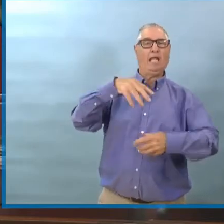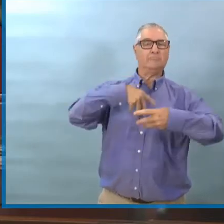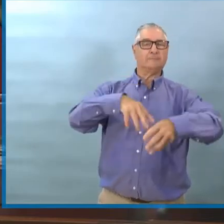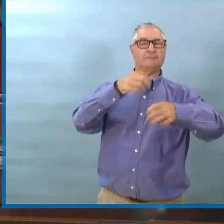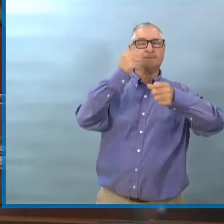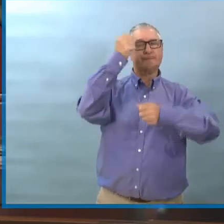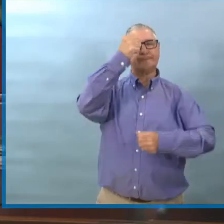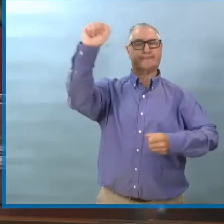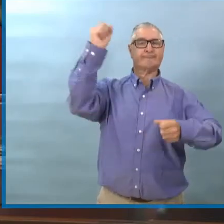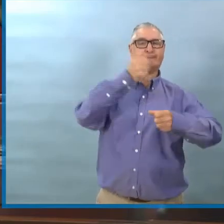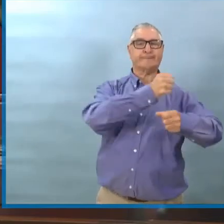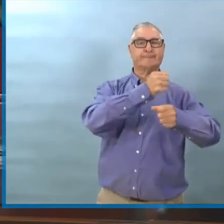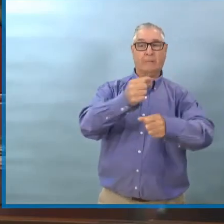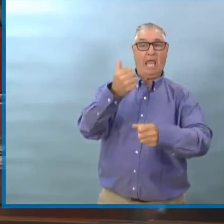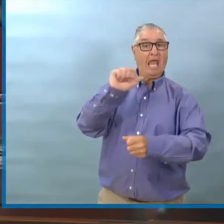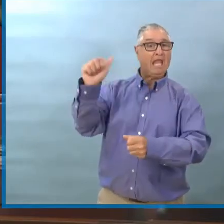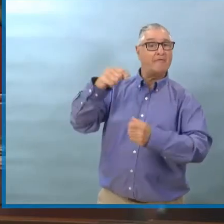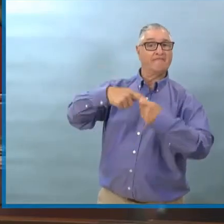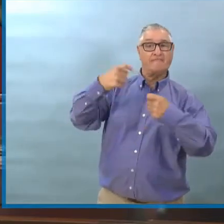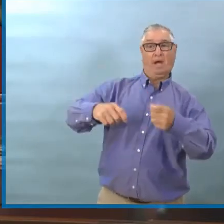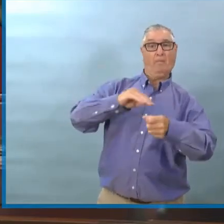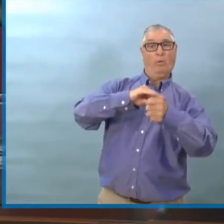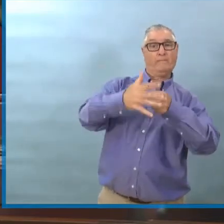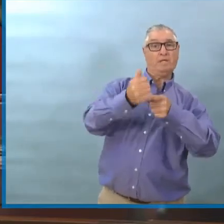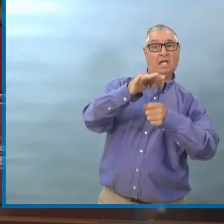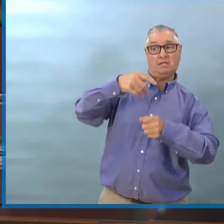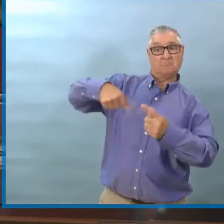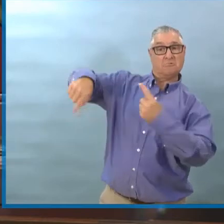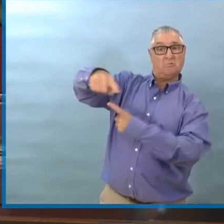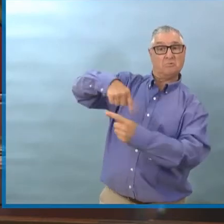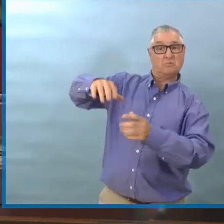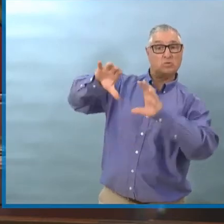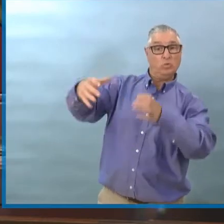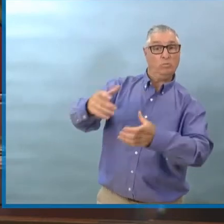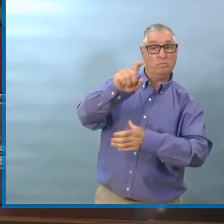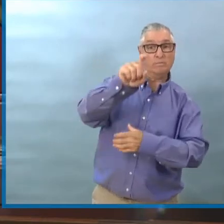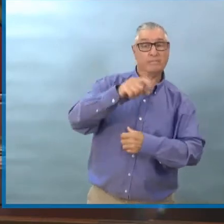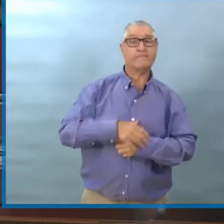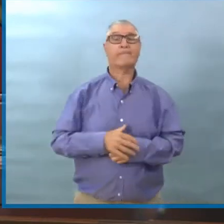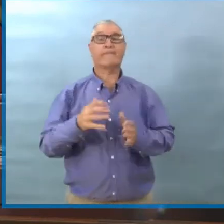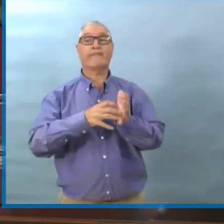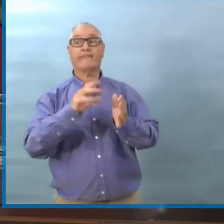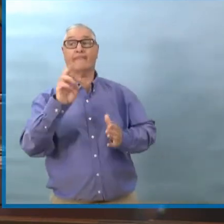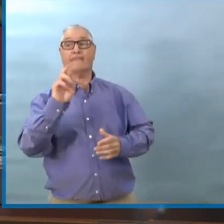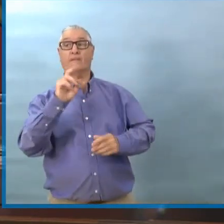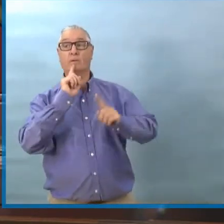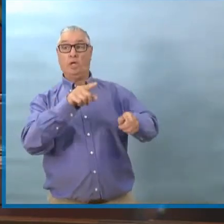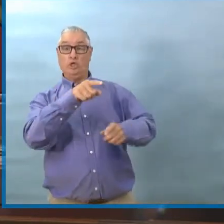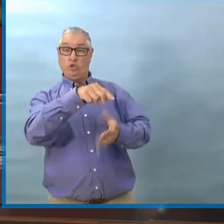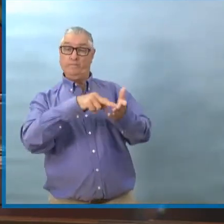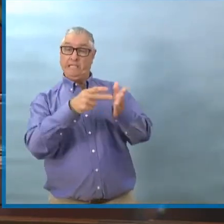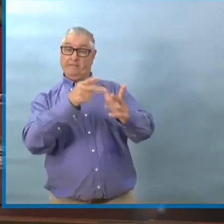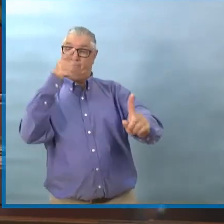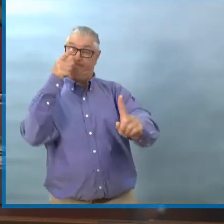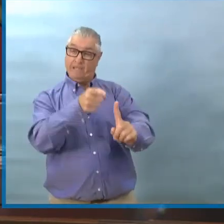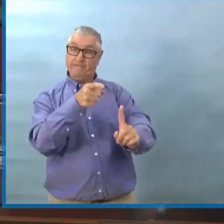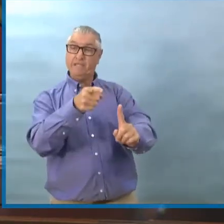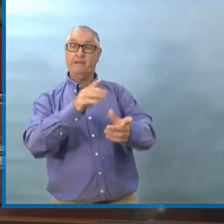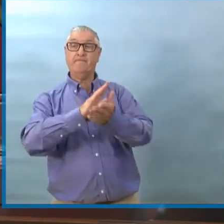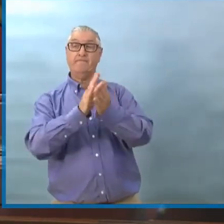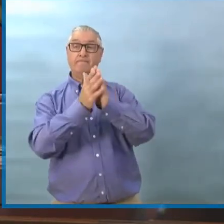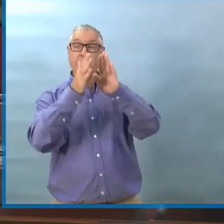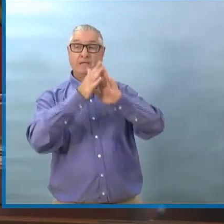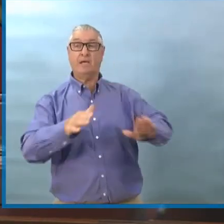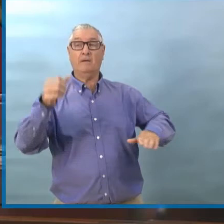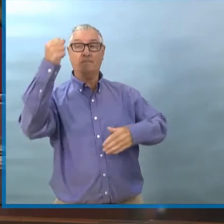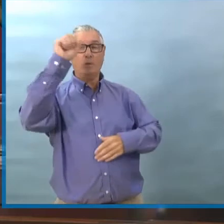Vous demandez par rapport aux manifestations. Et non, il n'y a pas eu de lien de cas